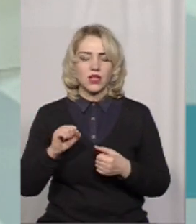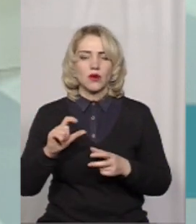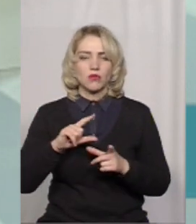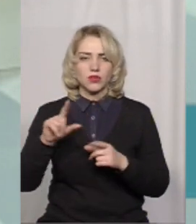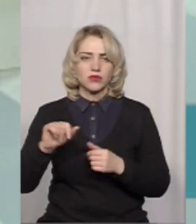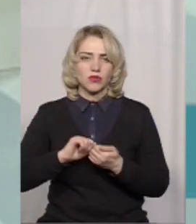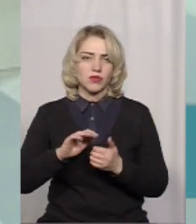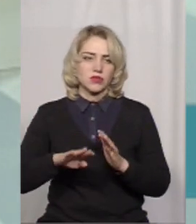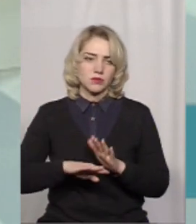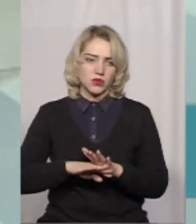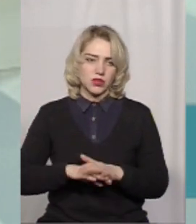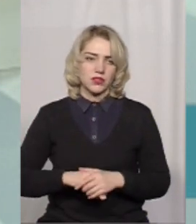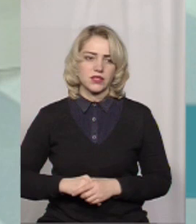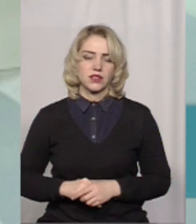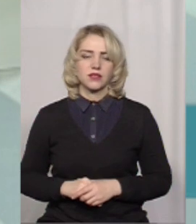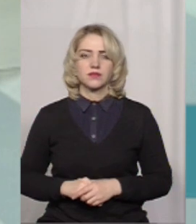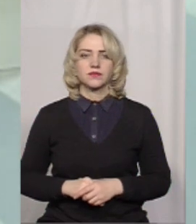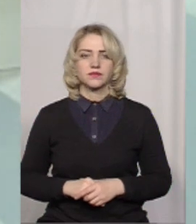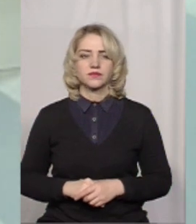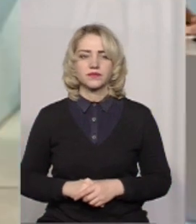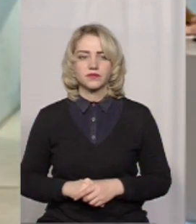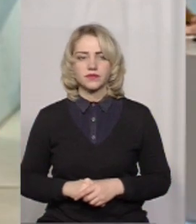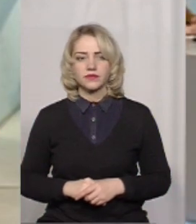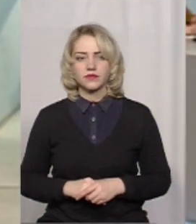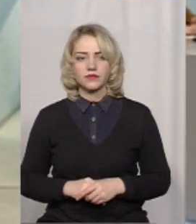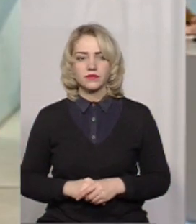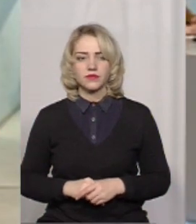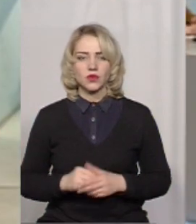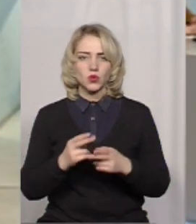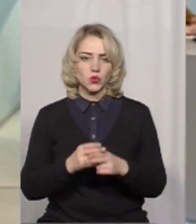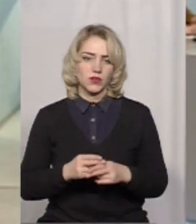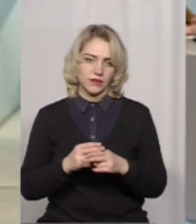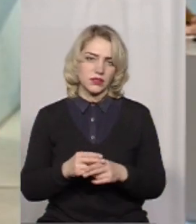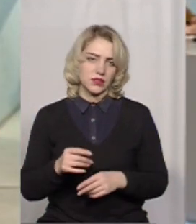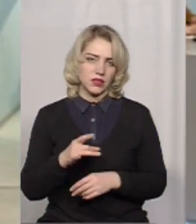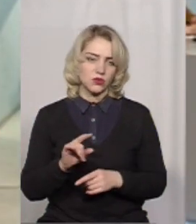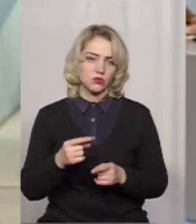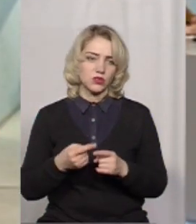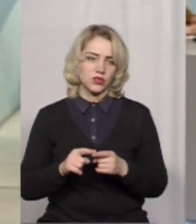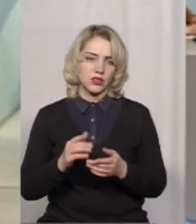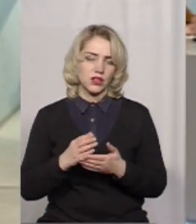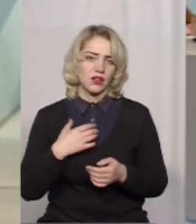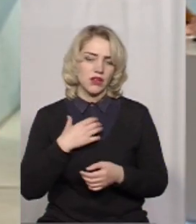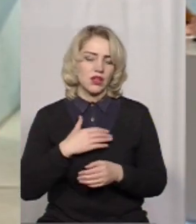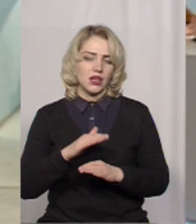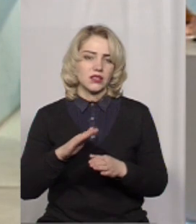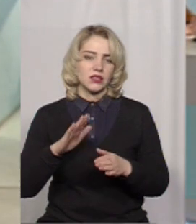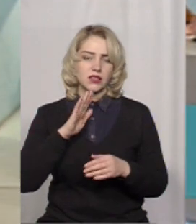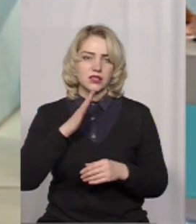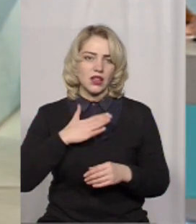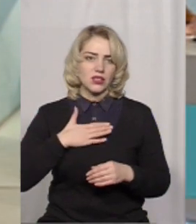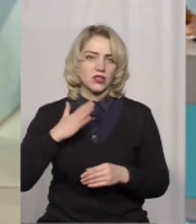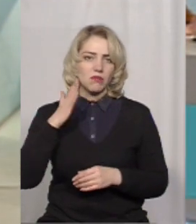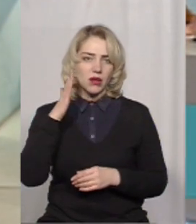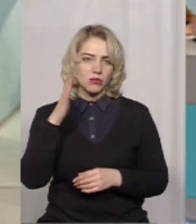Кам'янськ-Подільський, це, зокрема, до Невецького району. Тому що це є важливе, діти, це наше майбутнє.